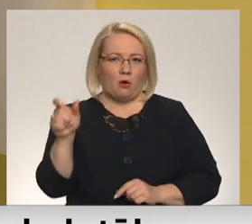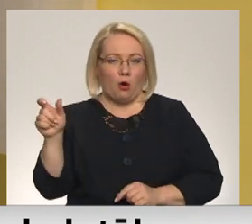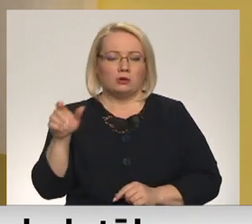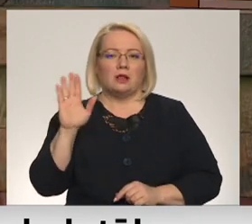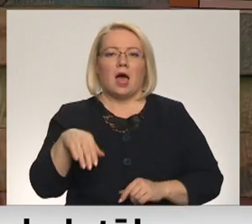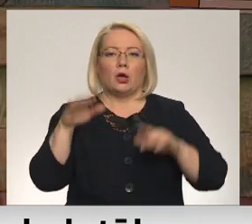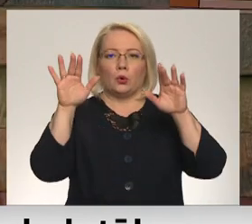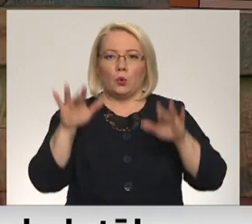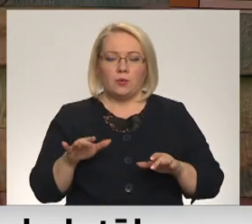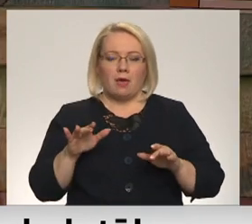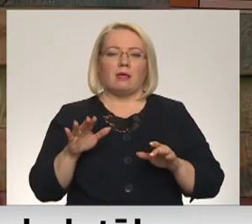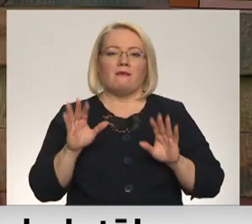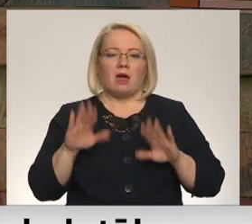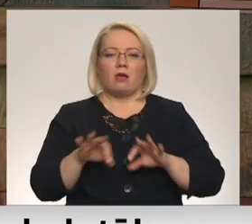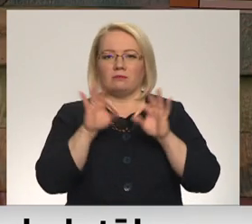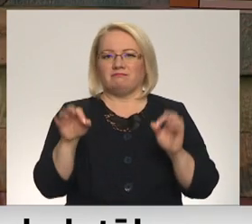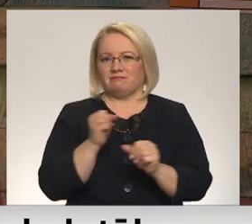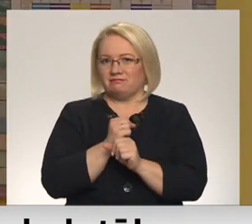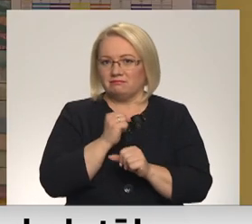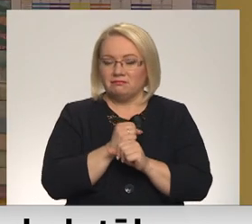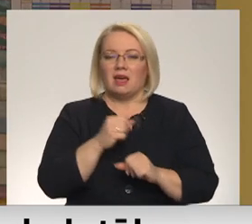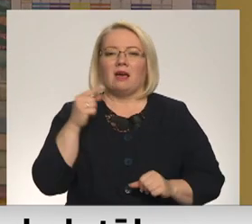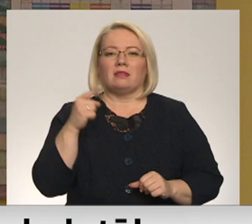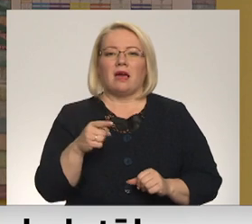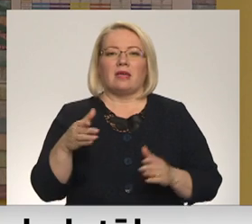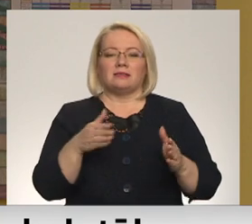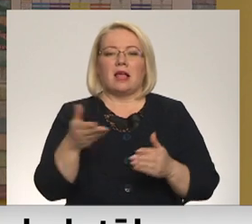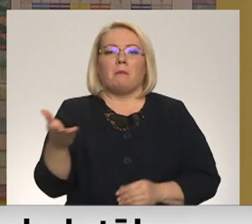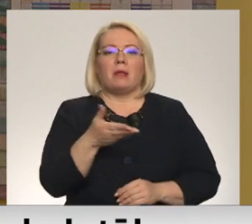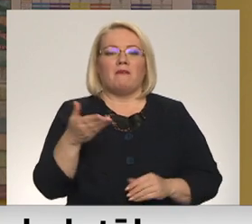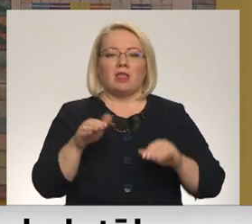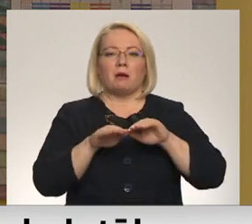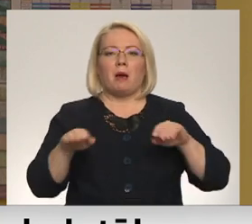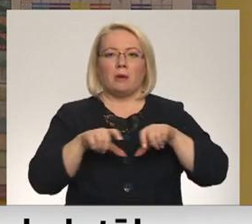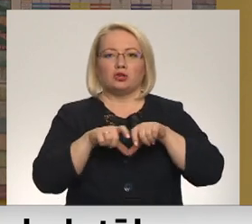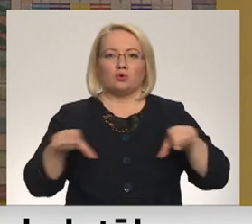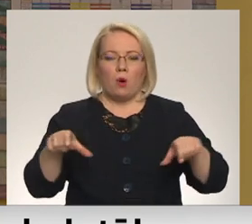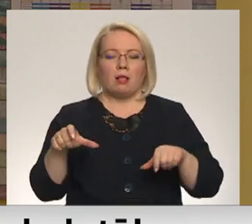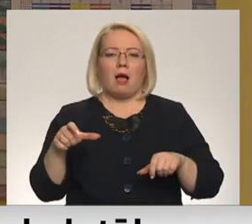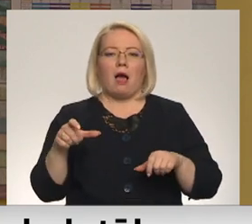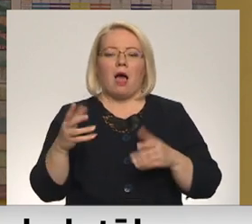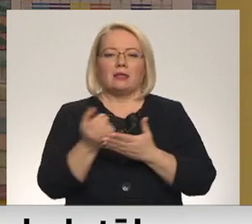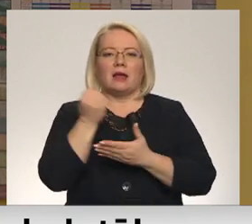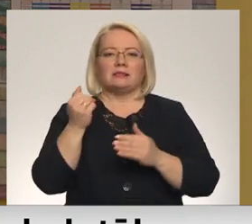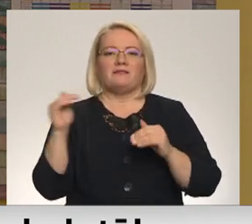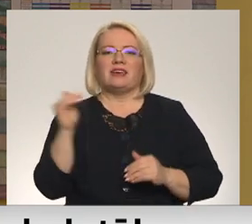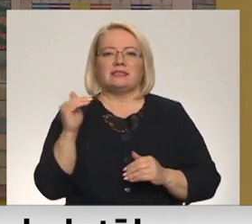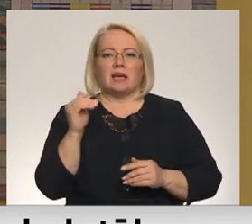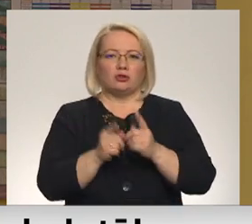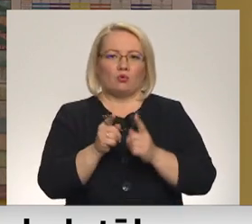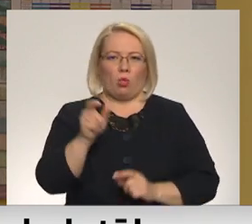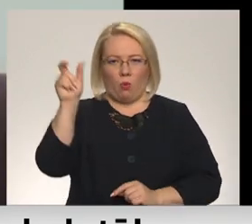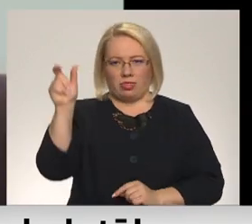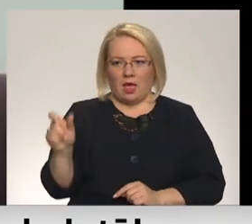viņi varētu stāties klases priekšā. Tādā ceļā pļabnieku pamatskolā nonācis fizikas skolotājs Vasilijs Gredasovs.